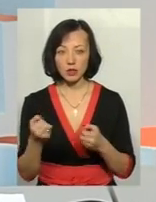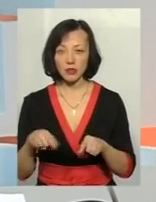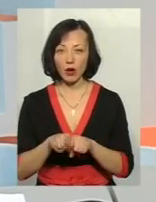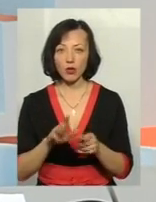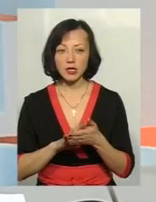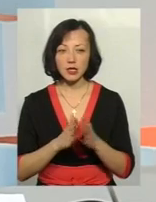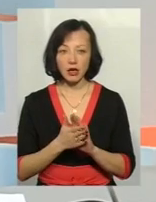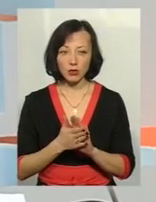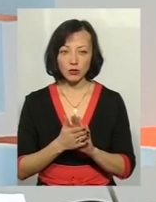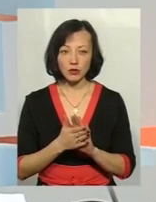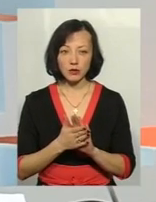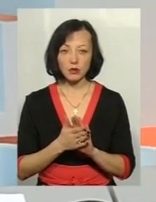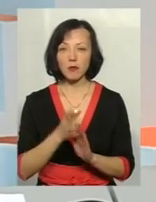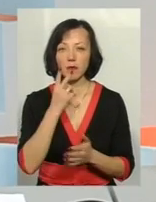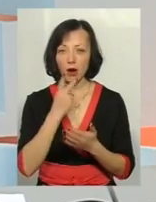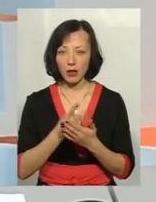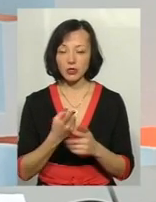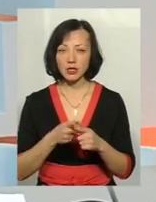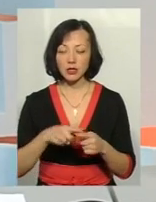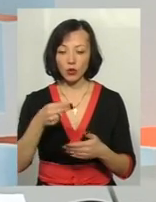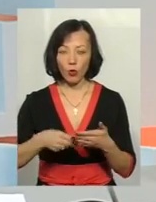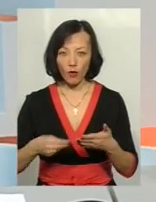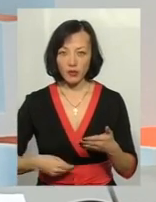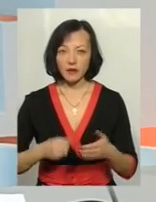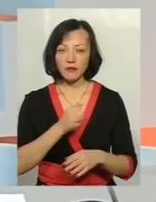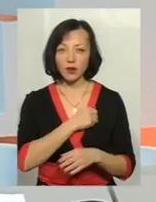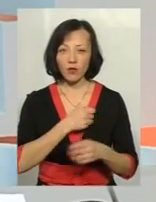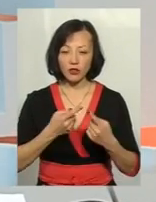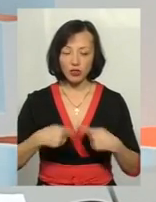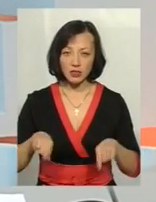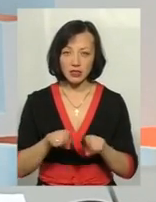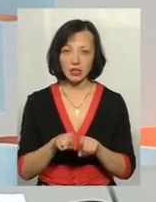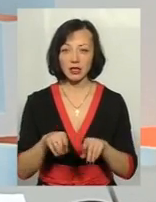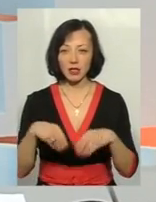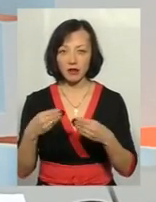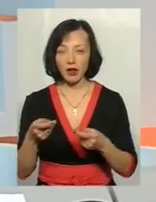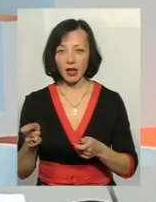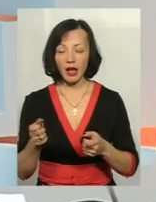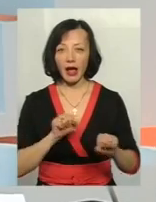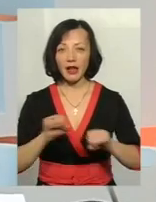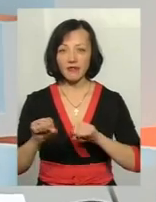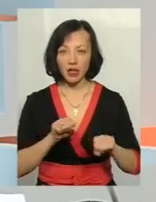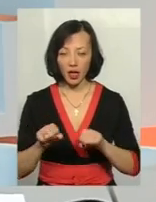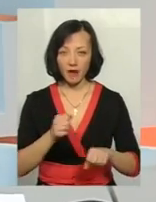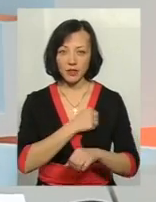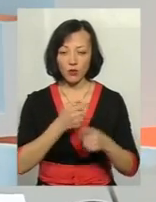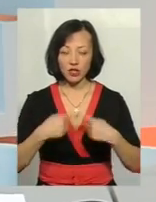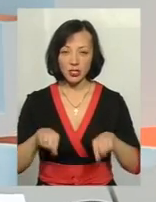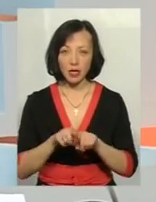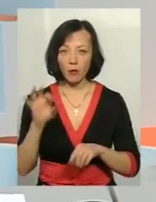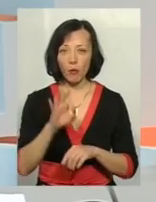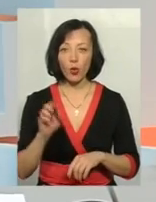статусу, оскільки ми бачили ці довідки із військових частин, які видавали керівники військових частин, про те, що